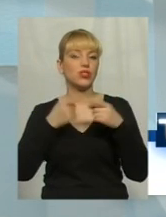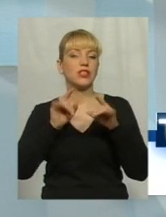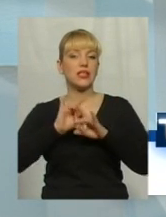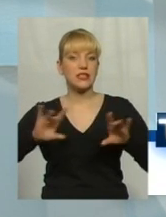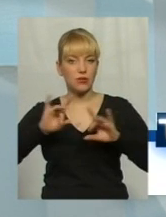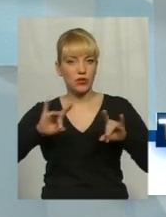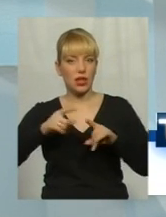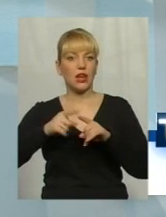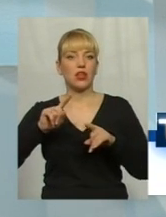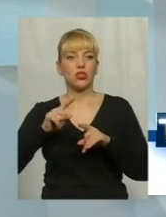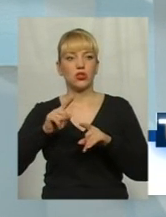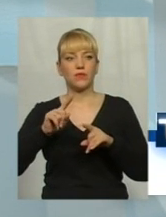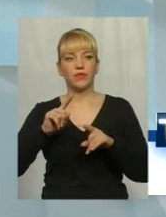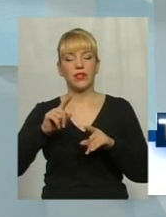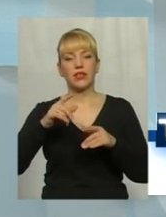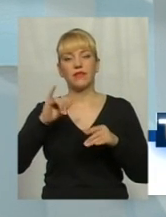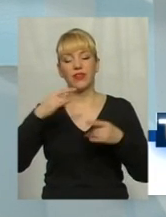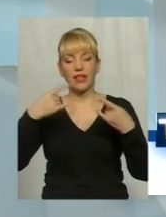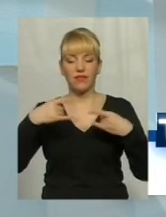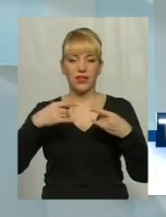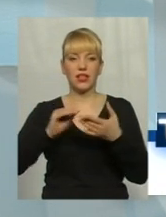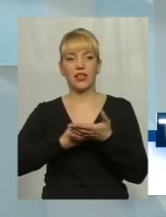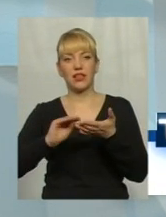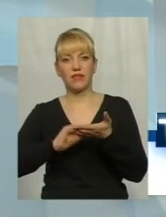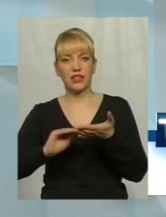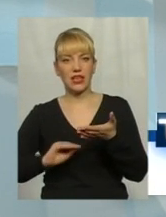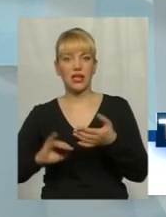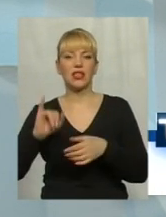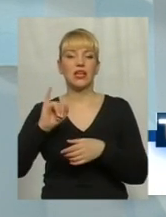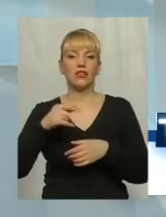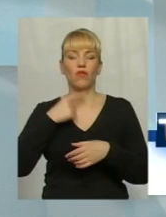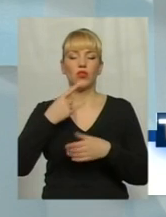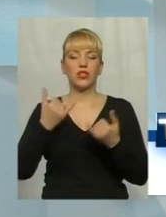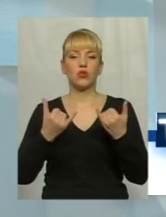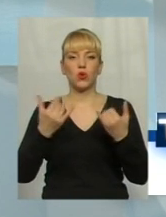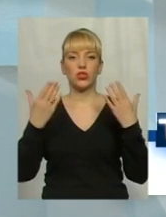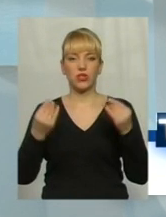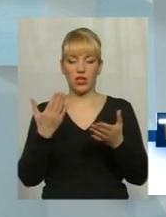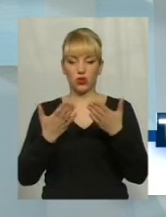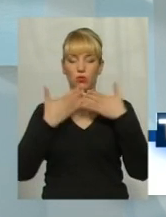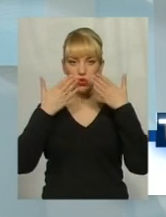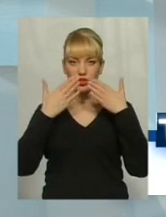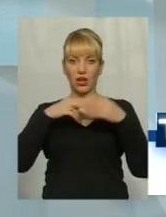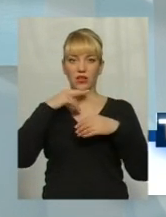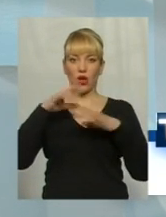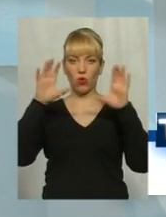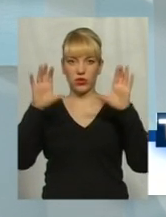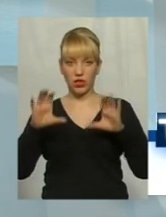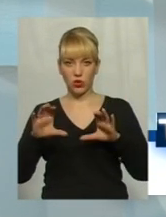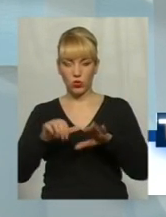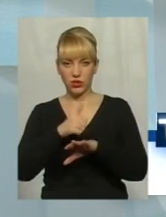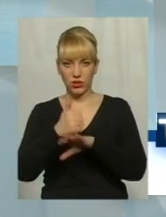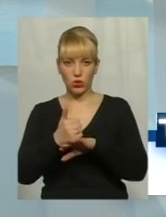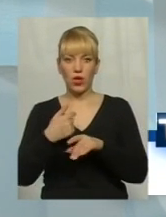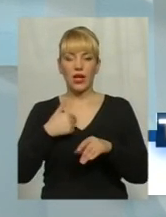озвучую, у вас на ефірах, і в виданнях. На сьогоднішній день, якщо ми перечитаємо Конституцію, у вас на передачі я була